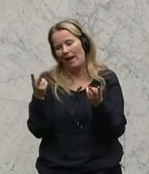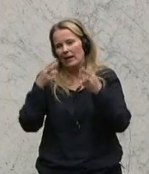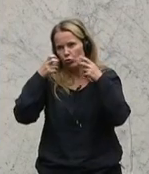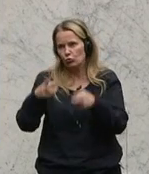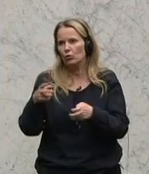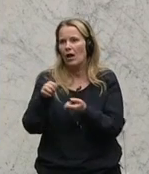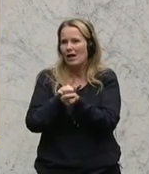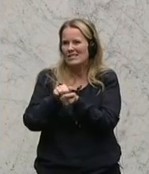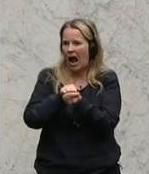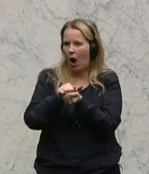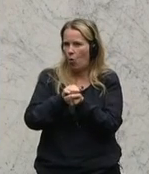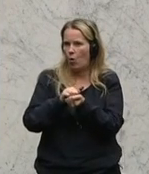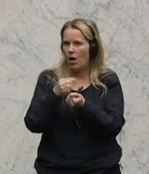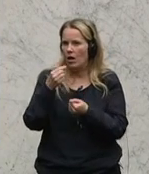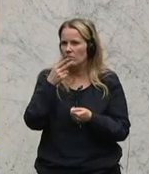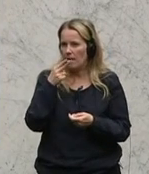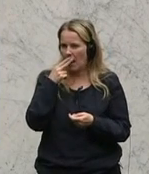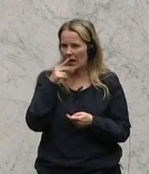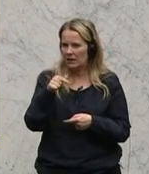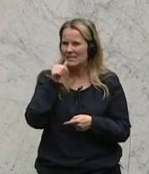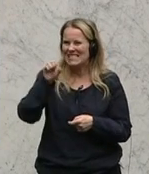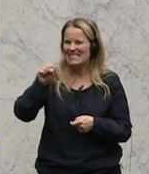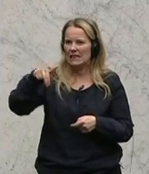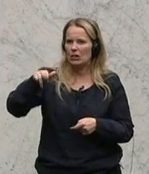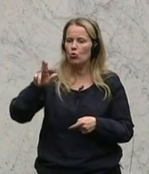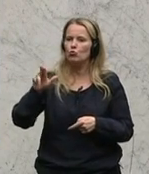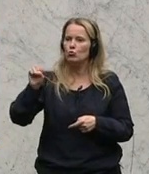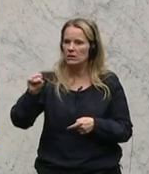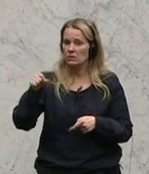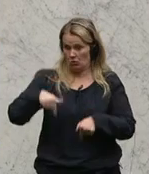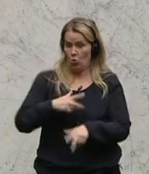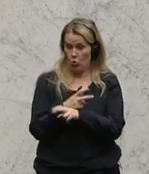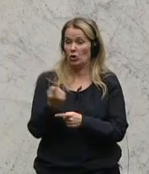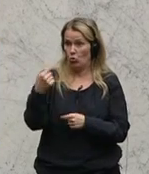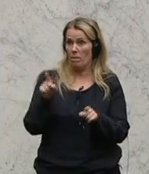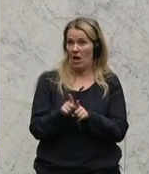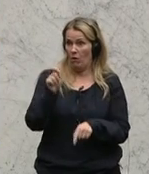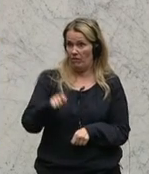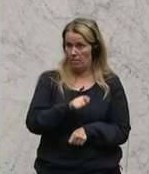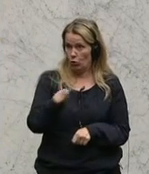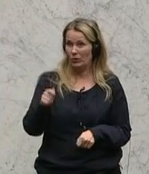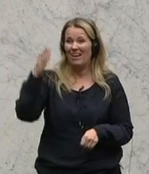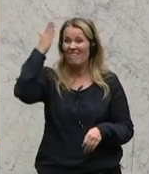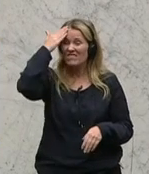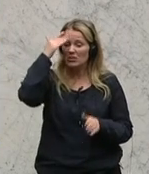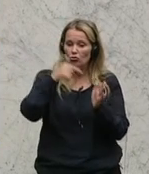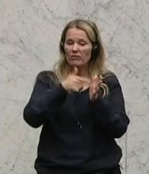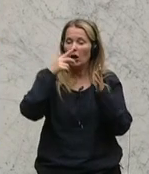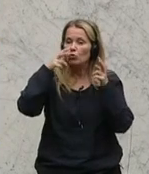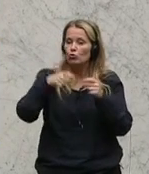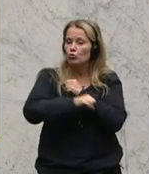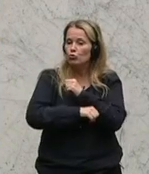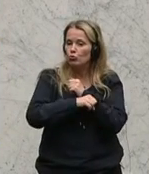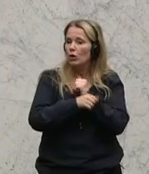Kautabak, der berühmte Snus. Der wird jetzt auch verboten in Österreich. Und auch hier gibt es wissenschaftlich keine Studien,